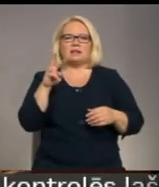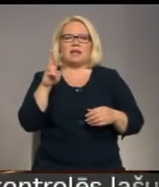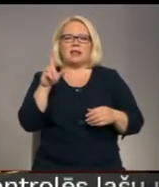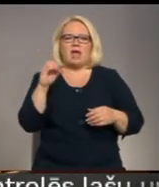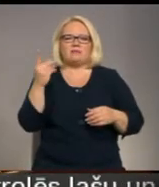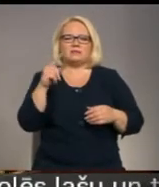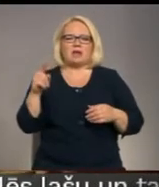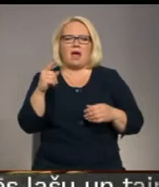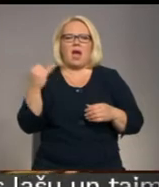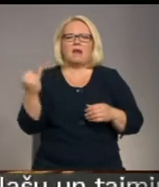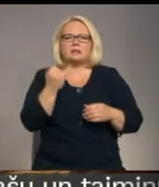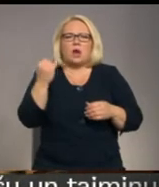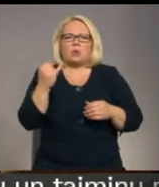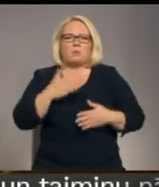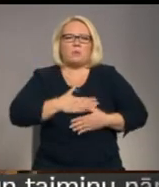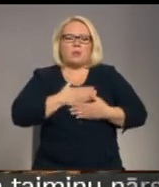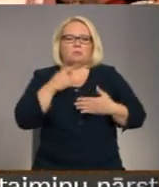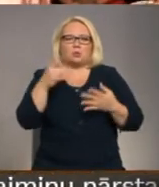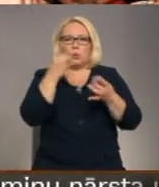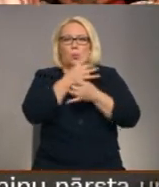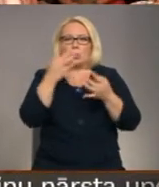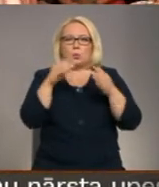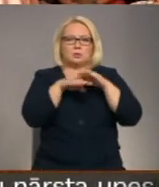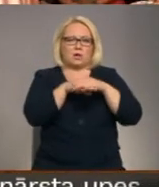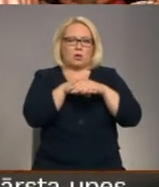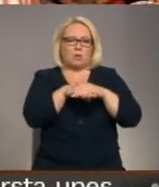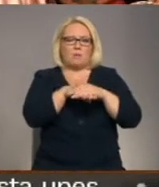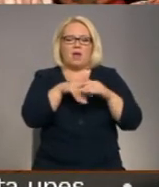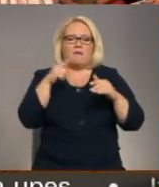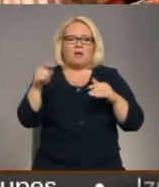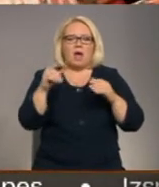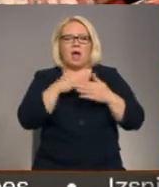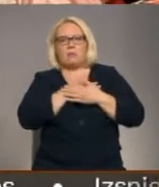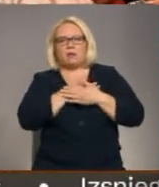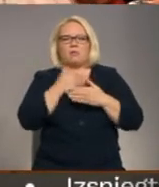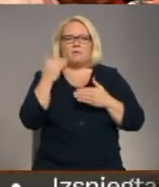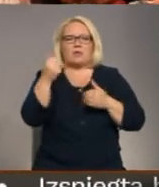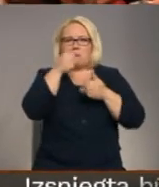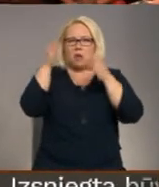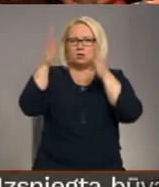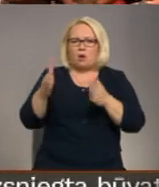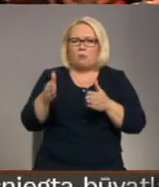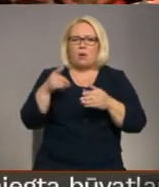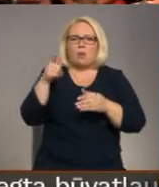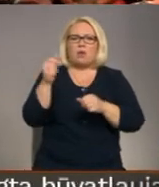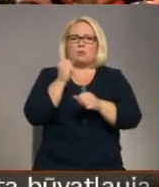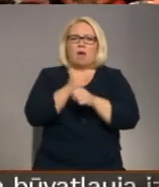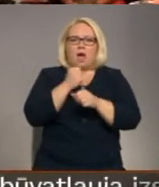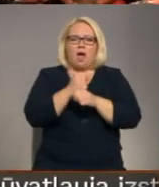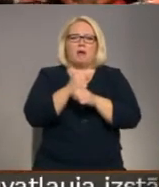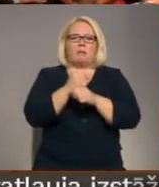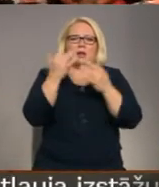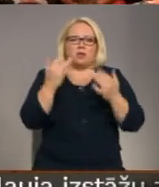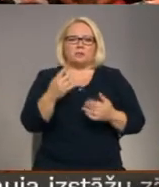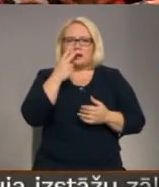mīlestību šo kultūru un tās saglabāšanu. Viņu fascinējuši švērina personība, kuras darba augļi redzami vēl 400